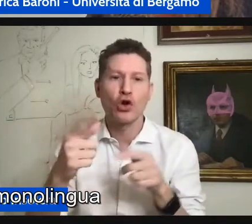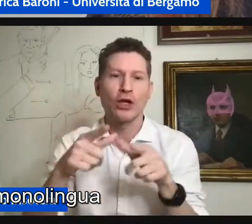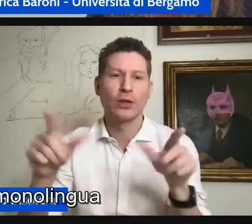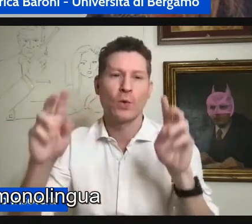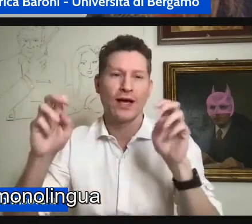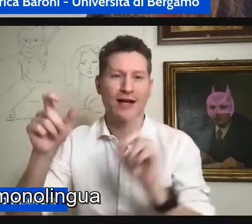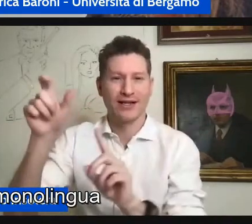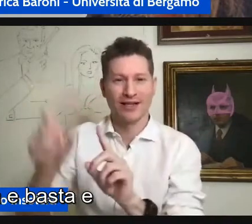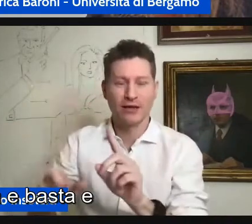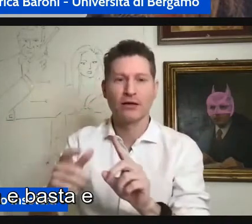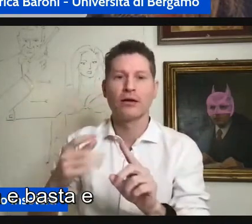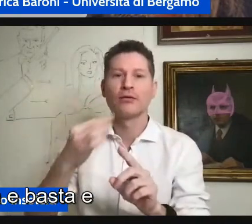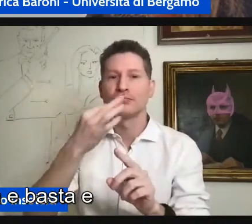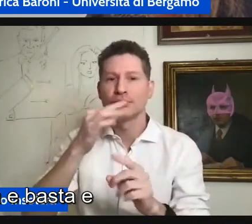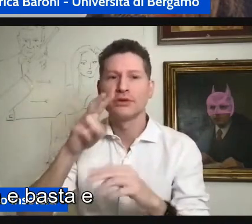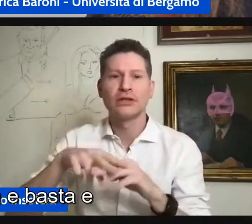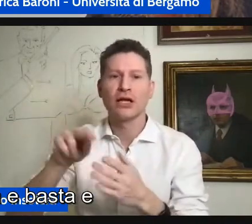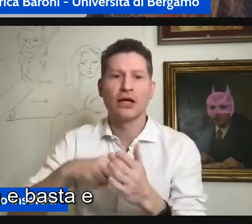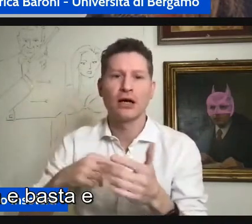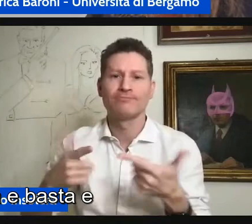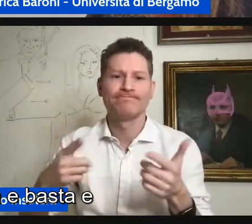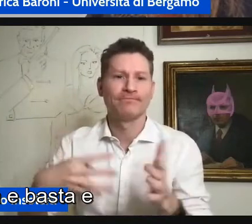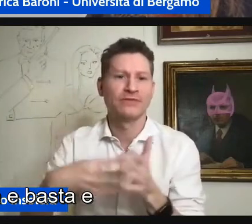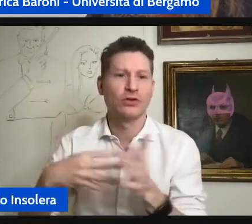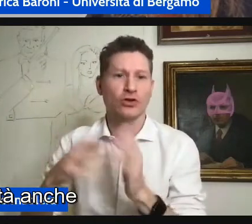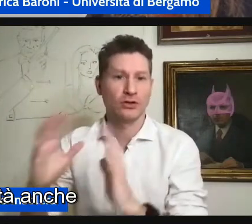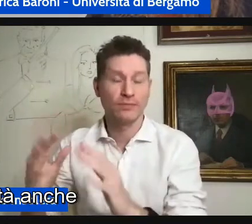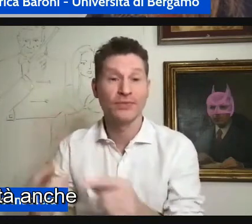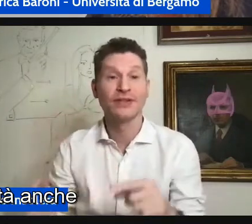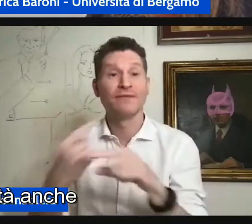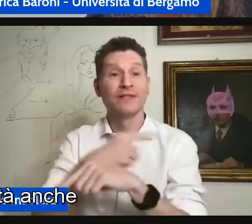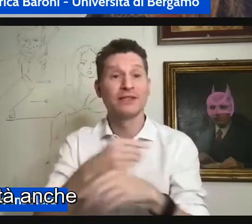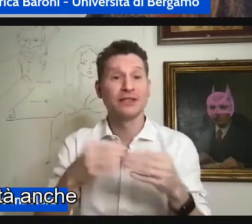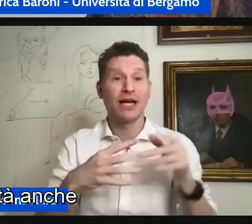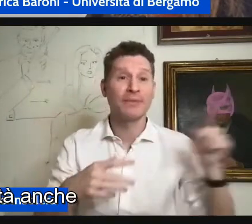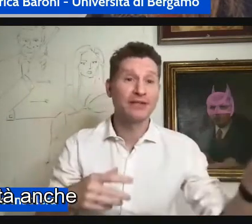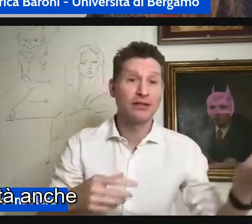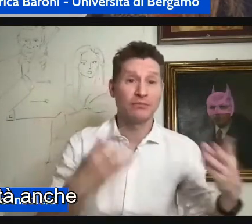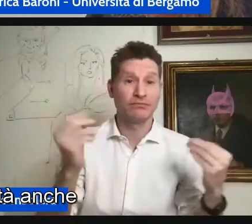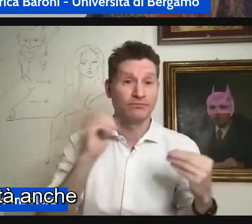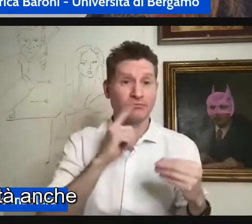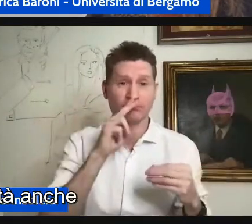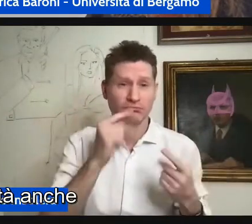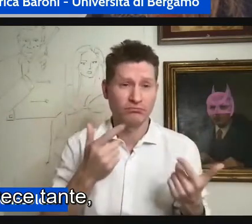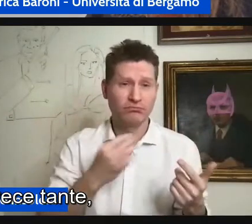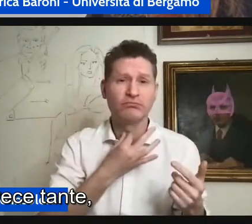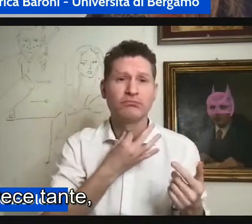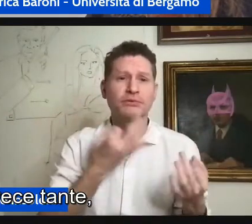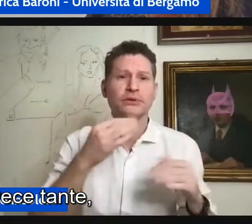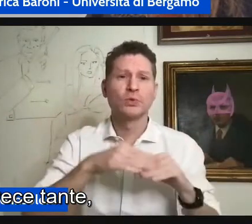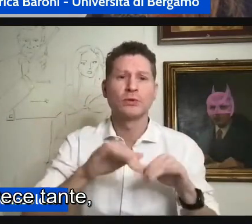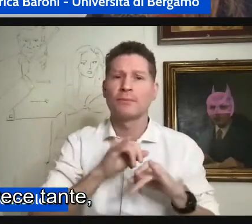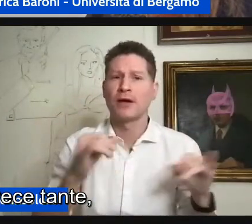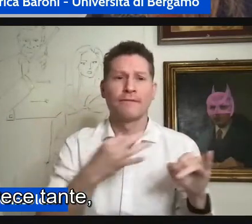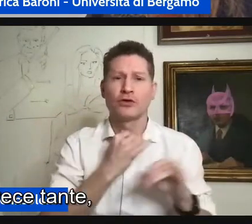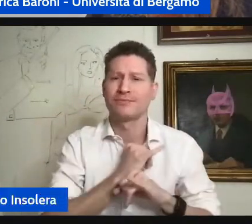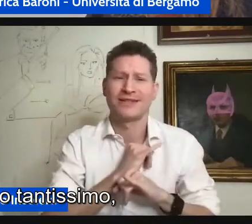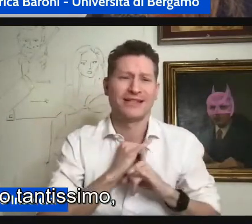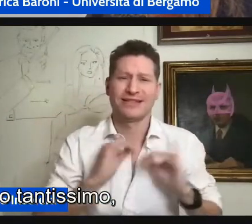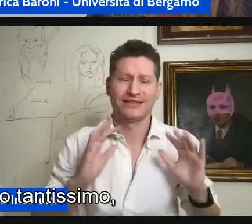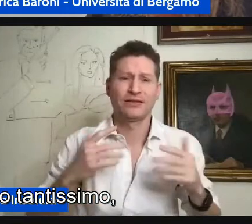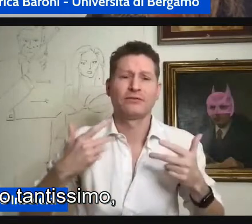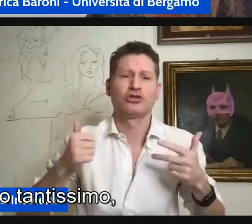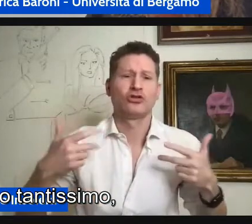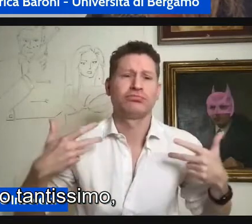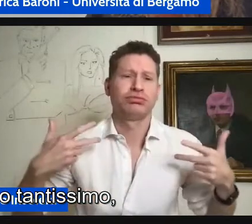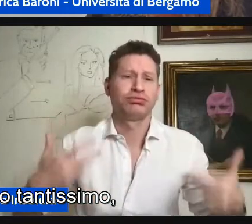e diventa monolingua la persona che segna e basta e quindi hanno difficoltà anche nell'italiano scritto invece tante